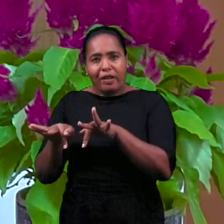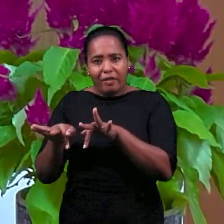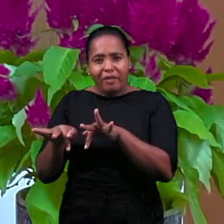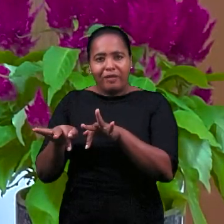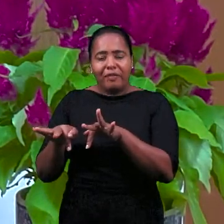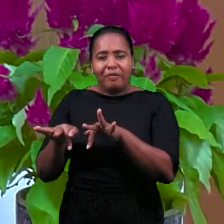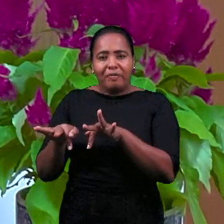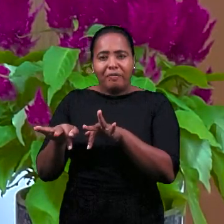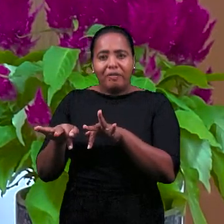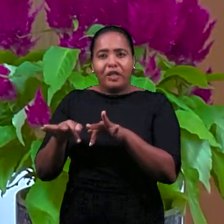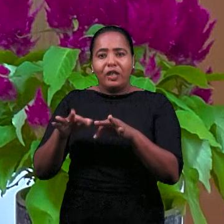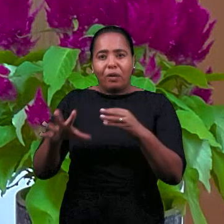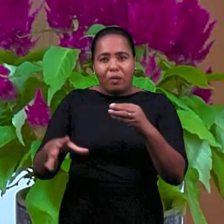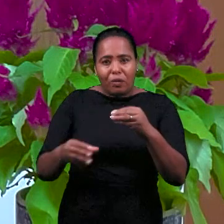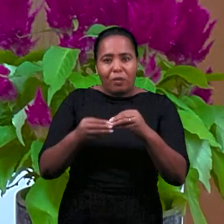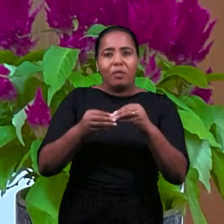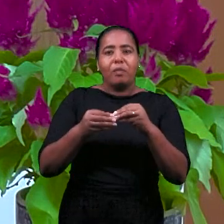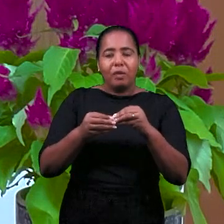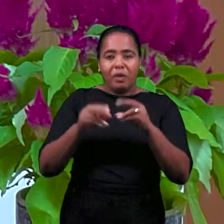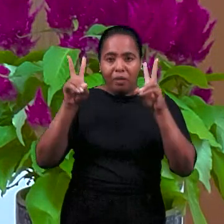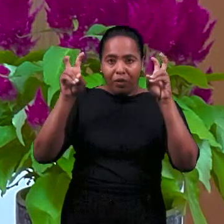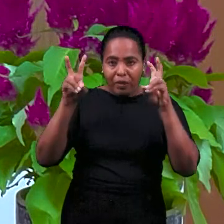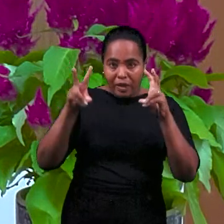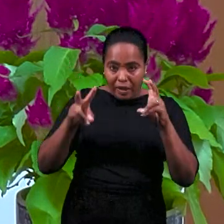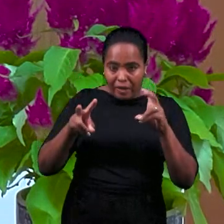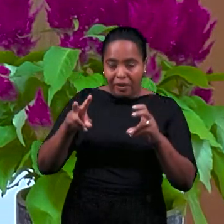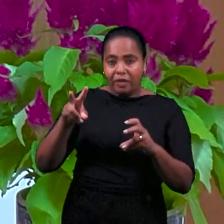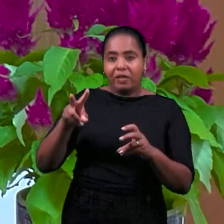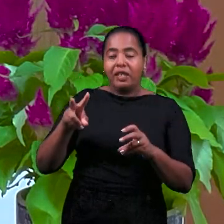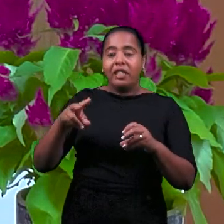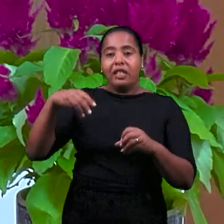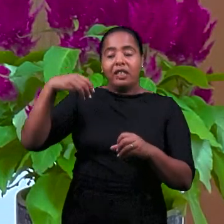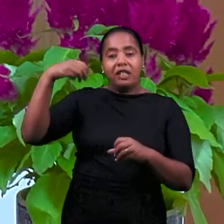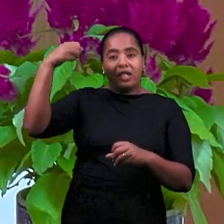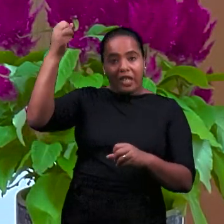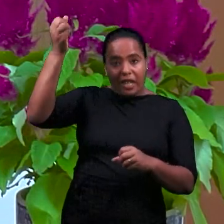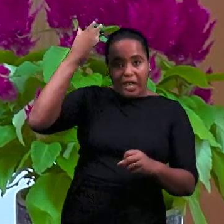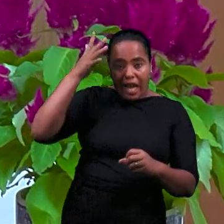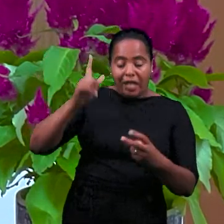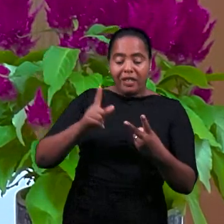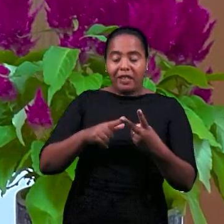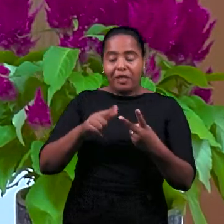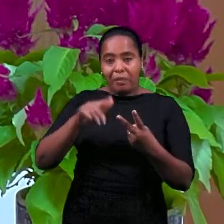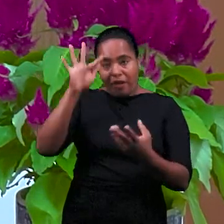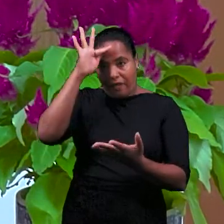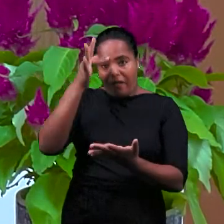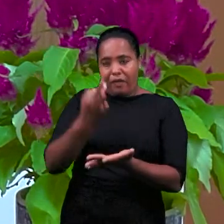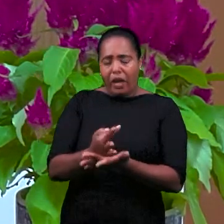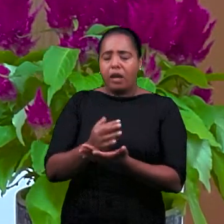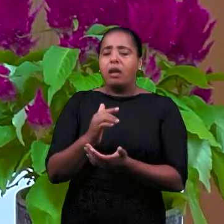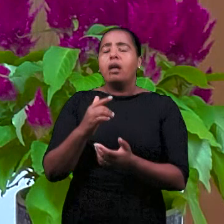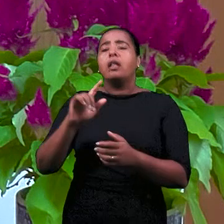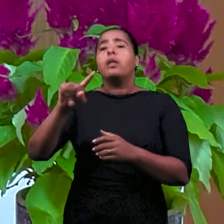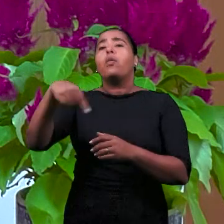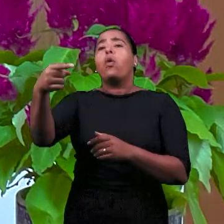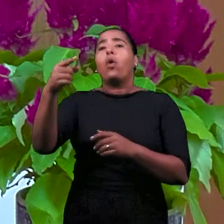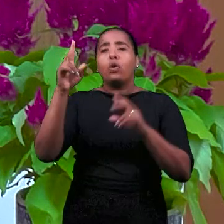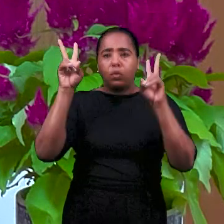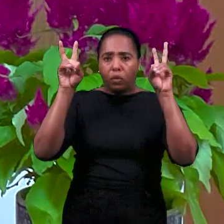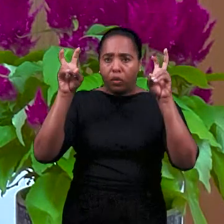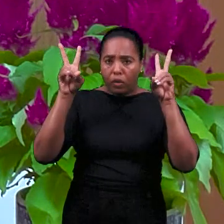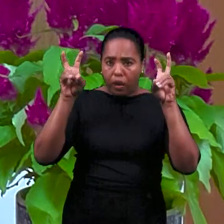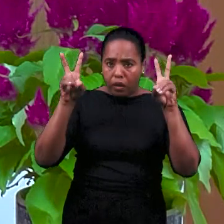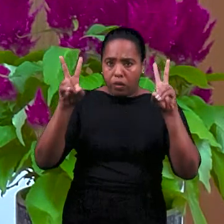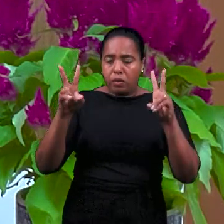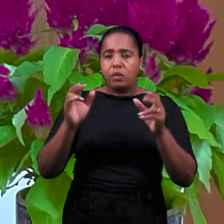мы, простите, дополняем тему благодати и веры, потом мы перейдем к другим темам, и